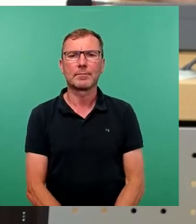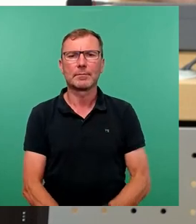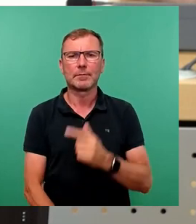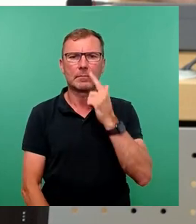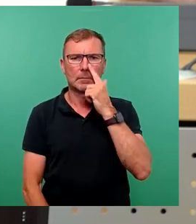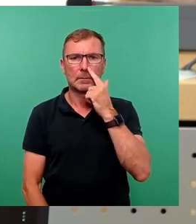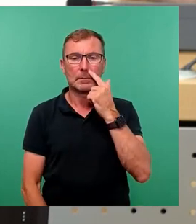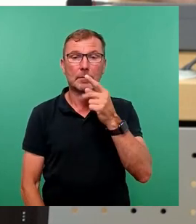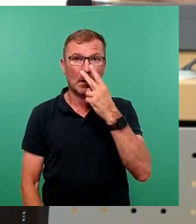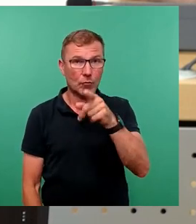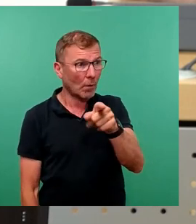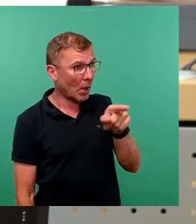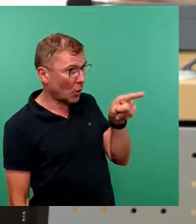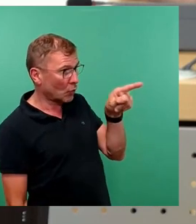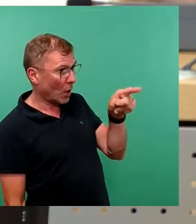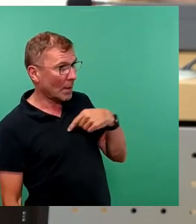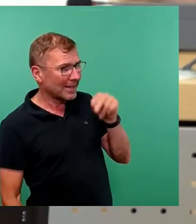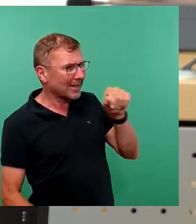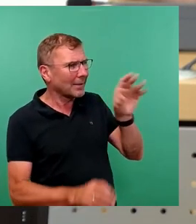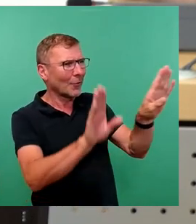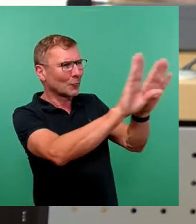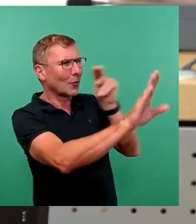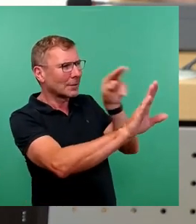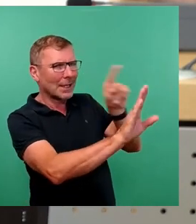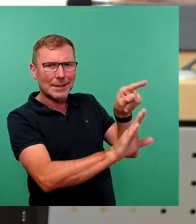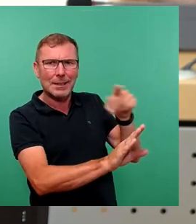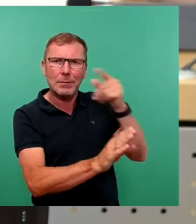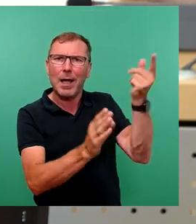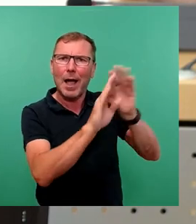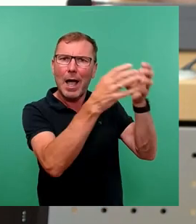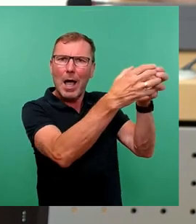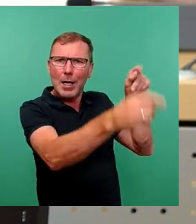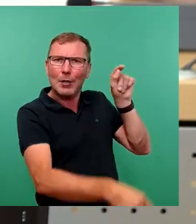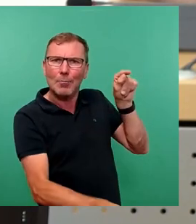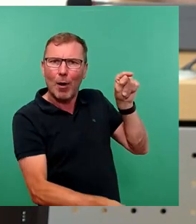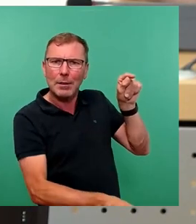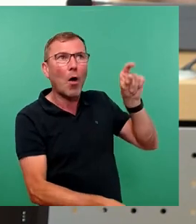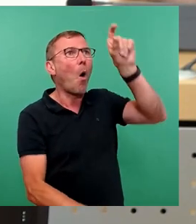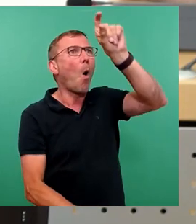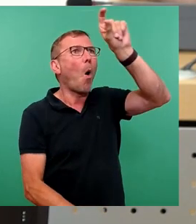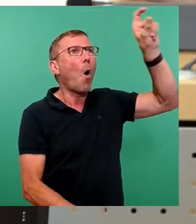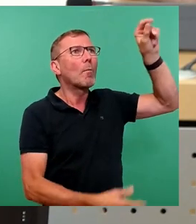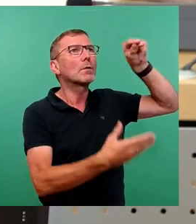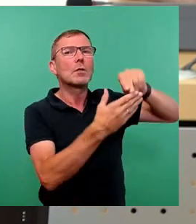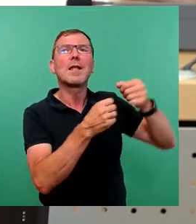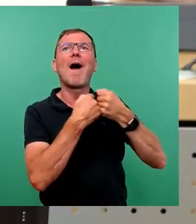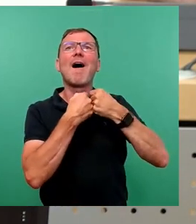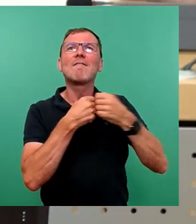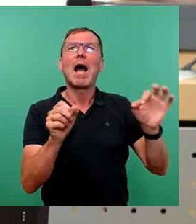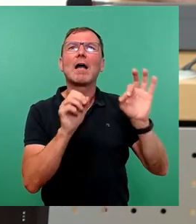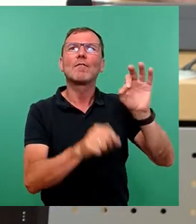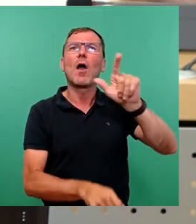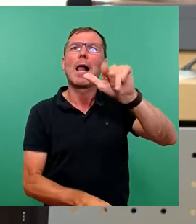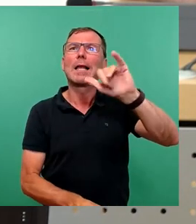Wenn Sie mal darüber schauen, ich sehe es jetzt zwar nicht, sehen Sie da ein Gebäude. Da steht obendran Freiheit für Lina. Das soll ja